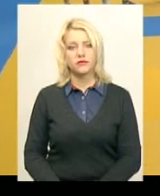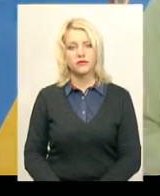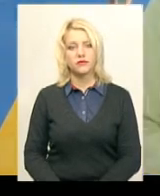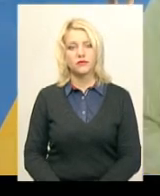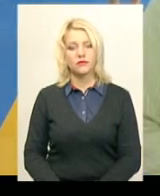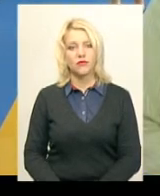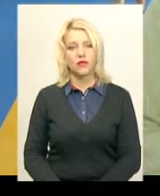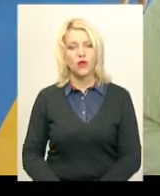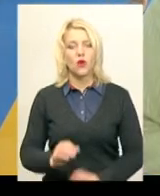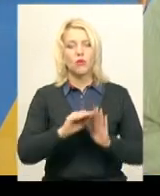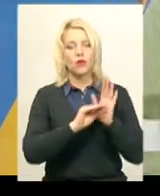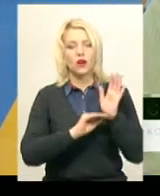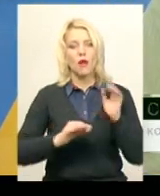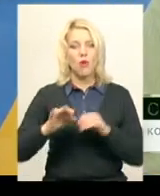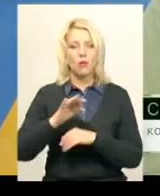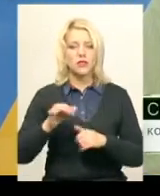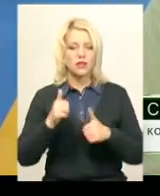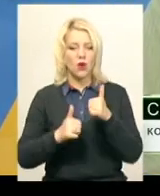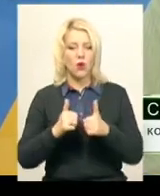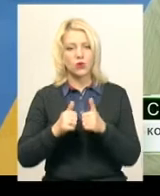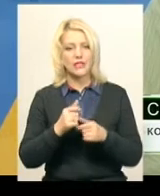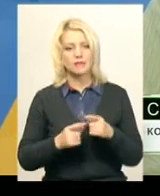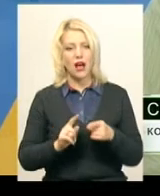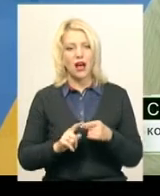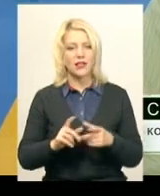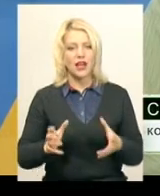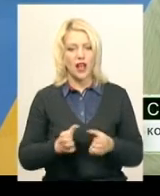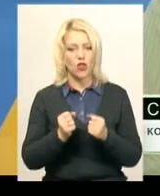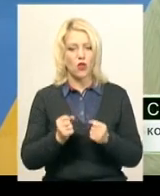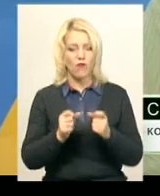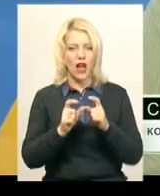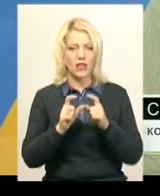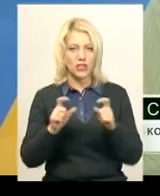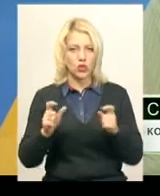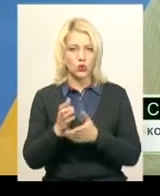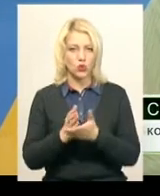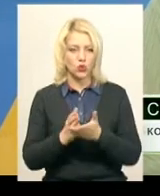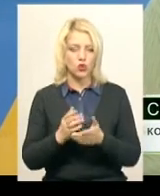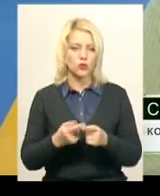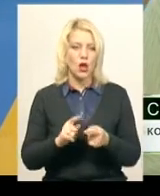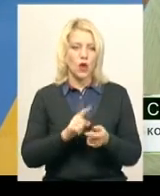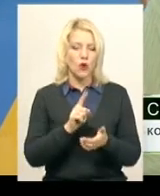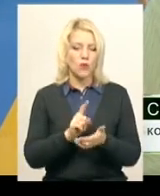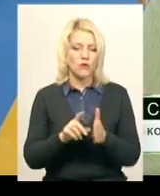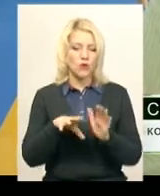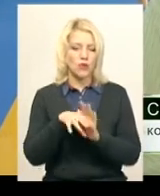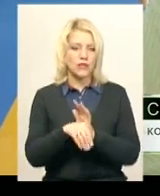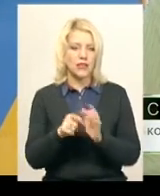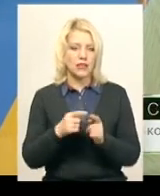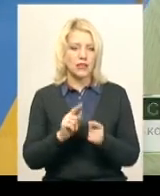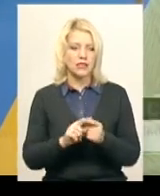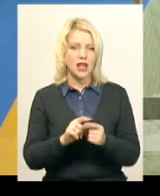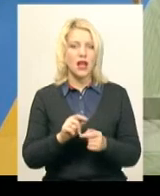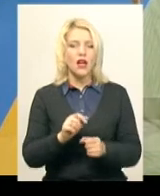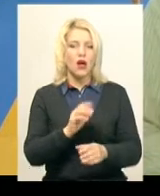У програмі обласних комплексів змагань рятувальних служб чи селових структур «Динаміада» обов'язково складова – це бойові мистецтва,